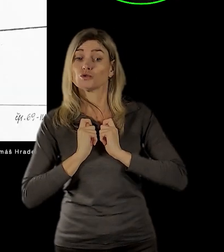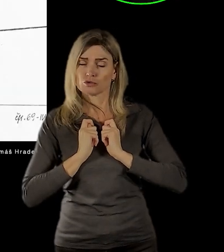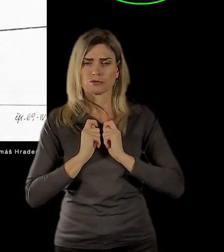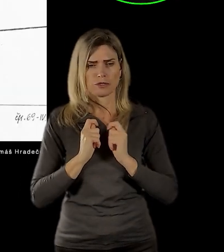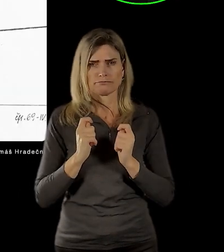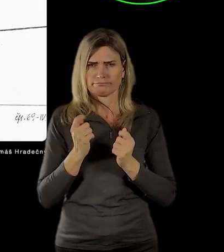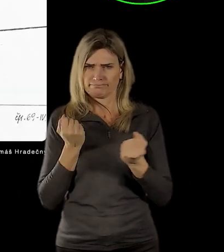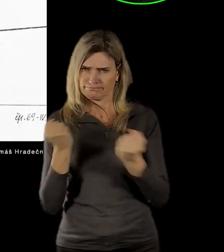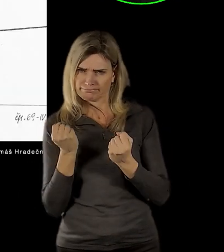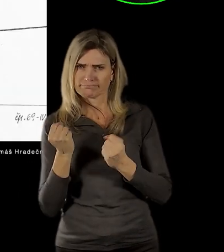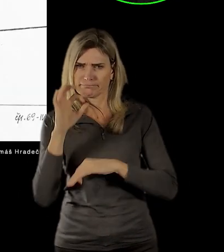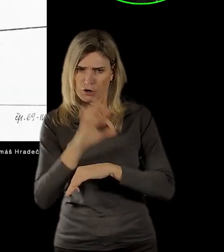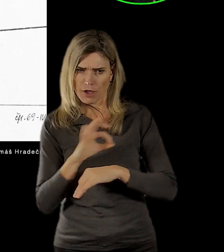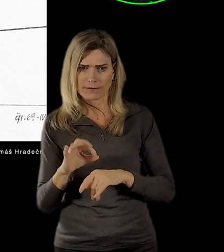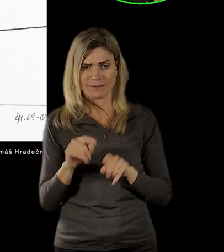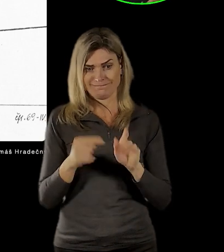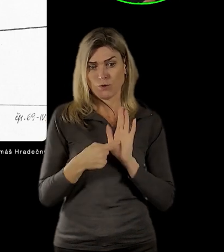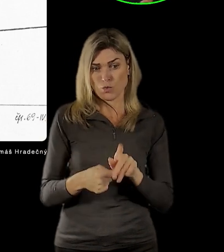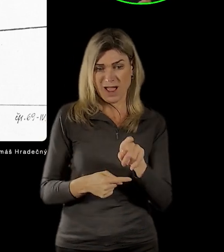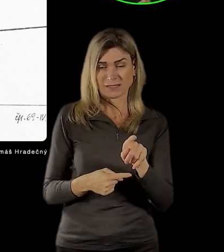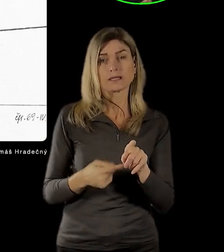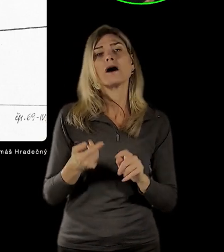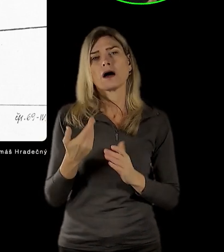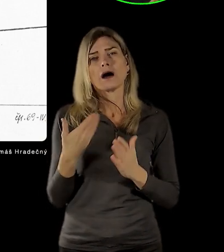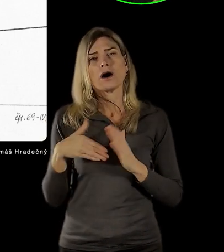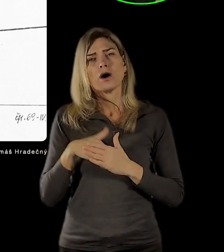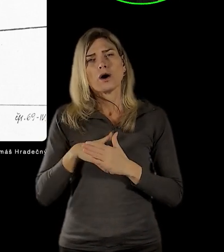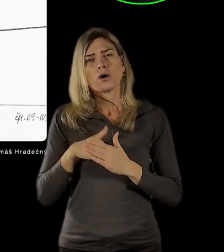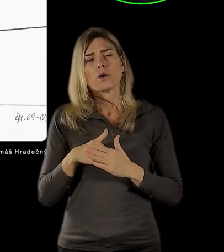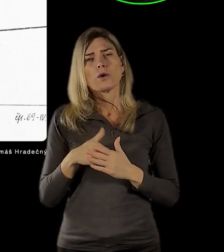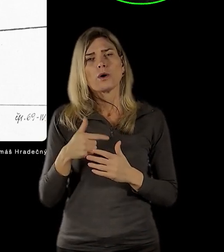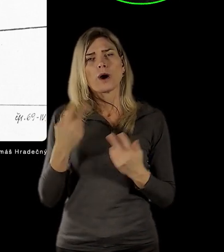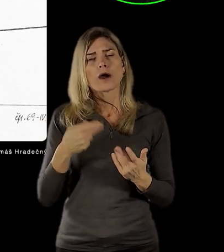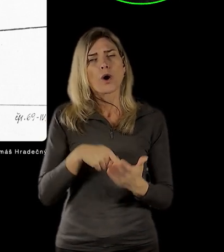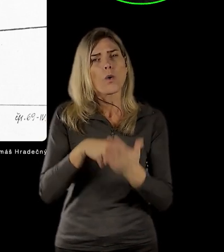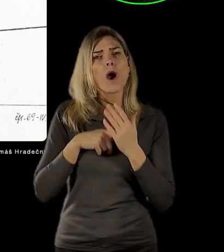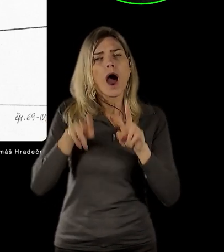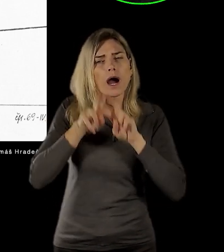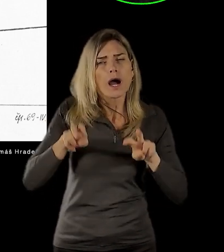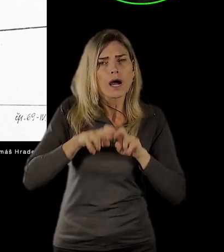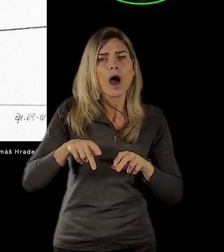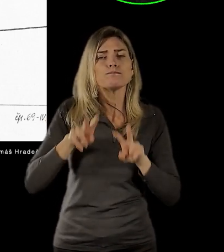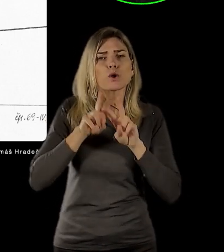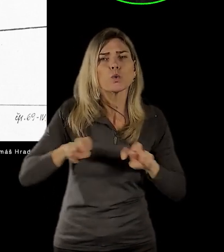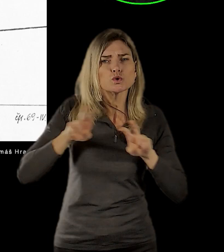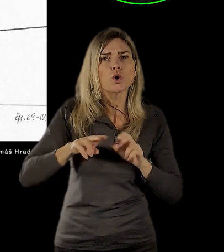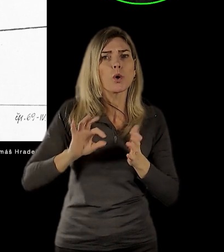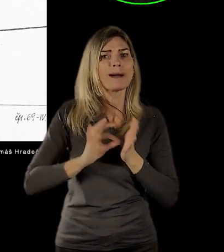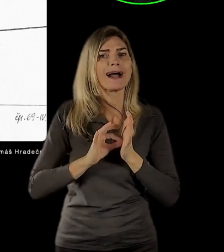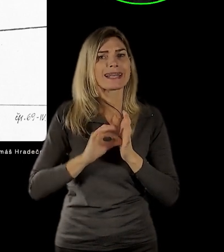tuhle chvíli a pak se k tomu vrátím, kdy jsme měli možnost poznat stavebně historický průzkum z roku